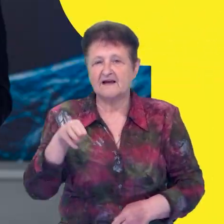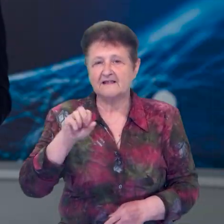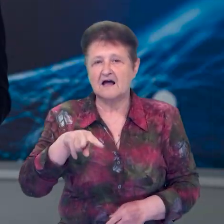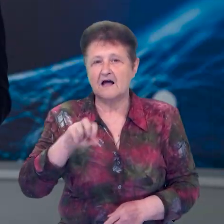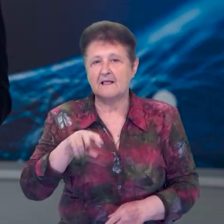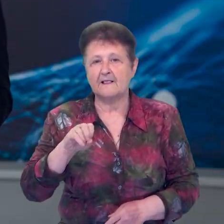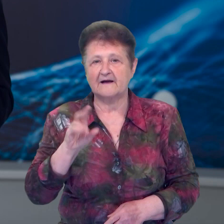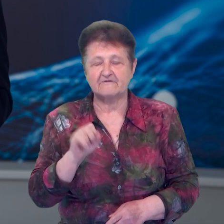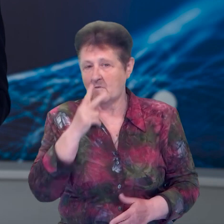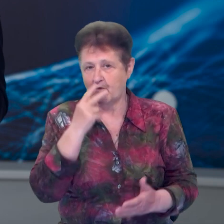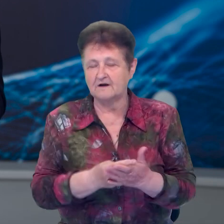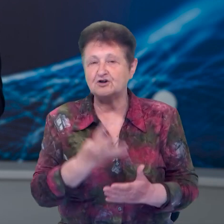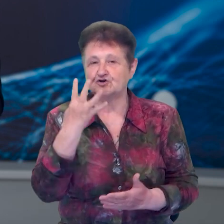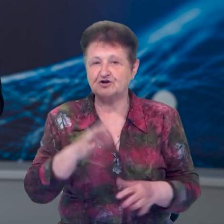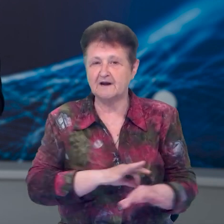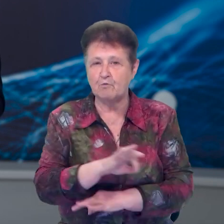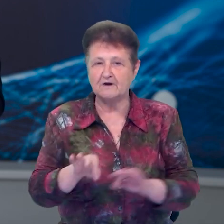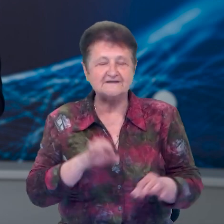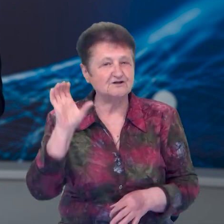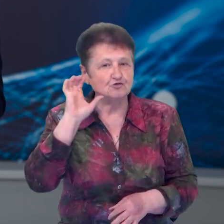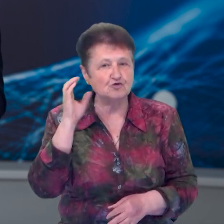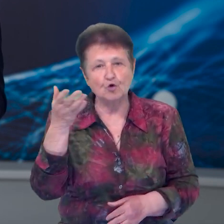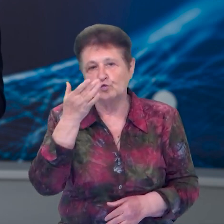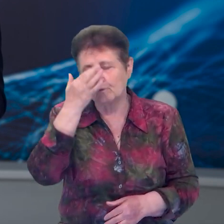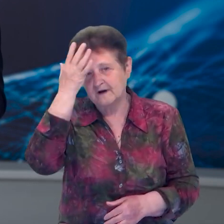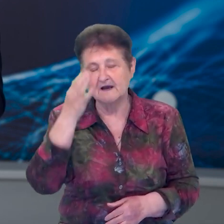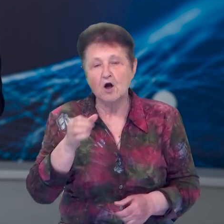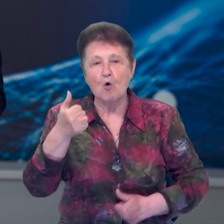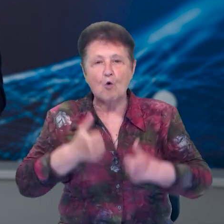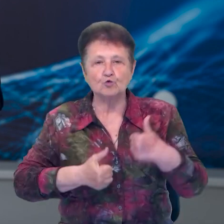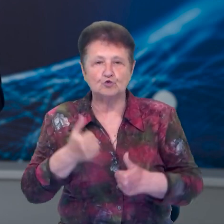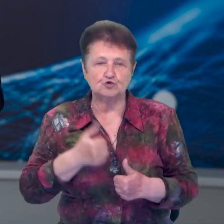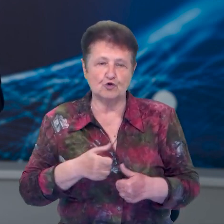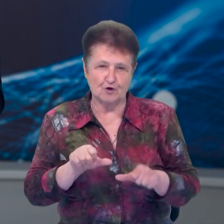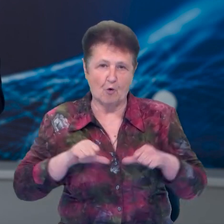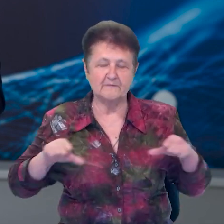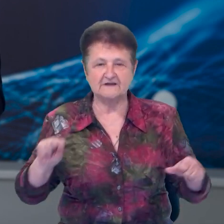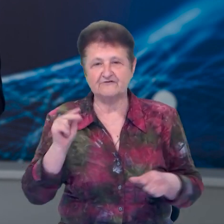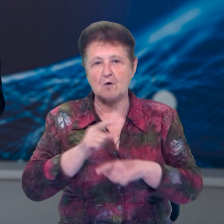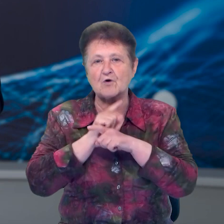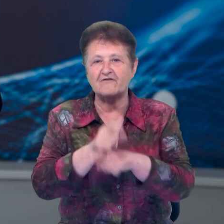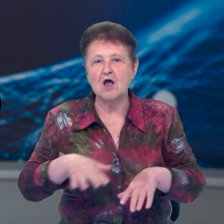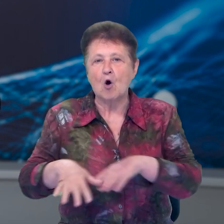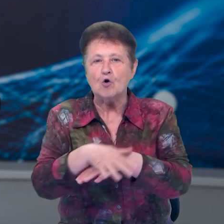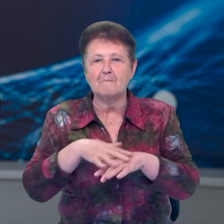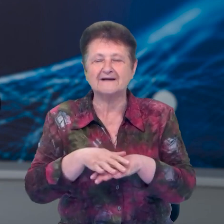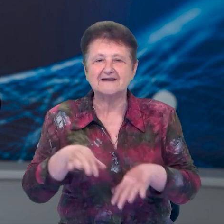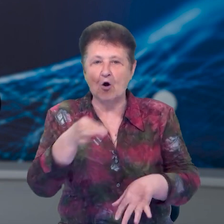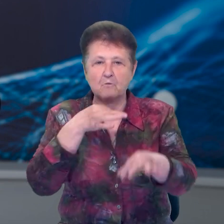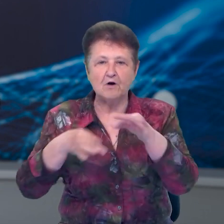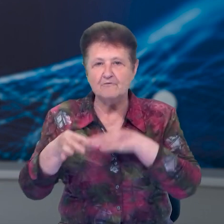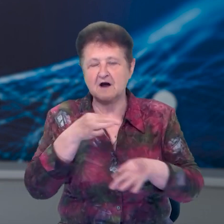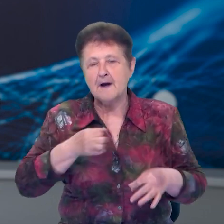Показали чотири проєкти та заслухали думки конкурсної комісії. У Чернігові провели громадське обговорення